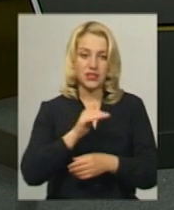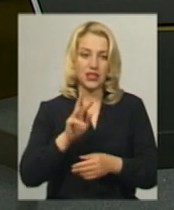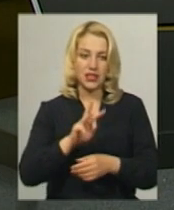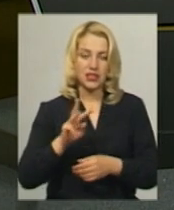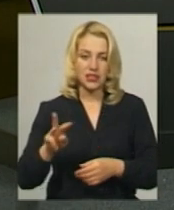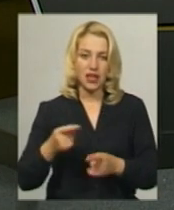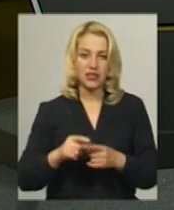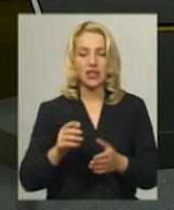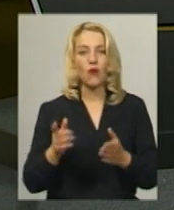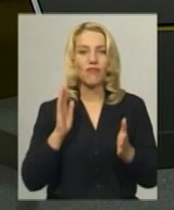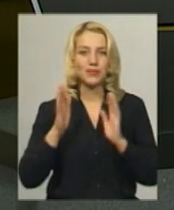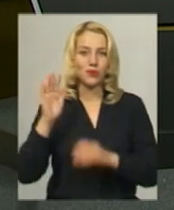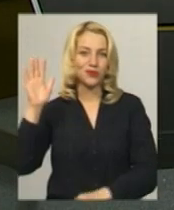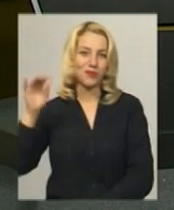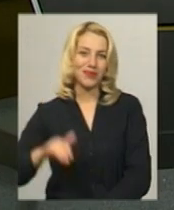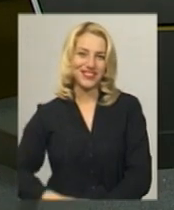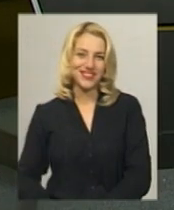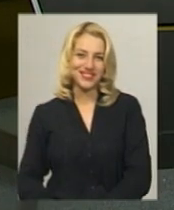та сторінці у Фейсбук. На все добре.